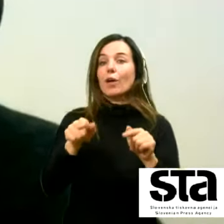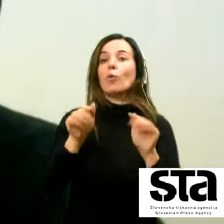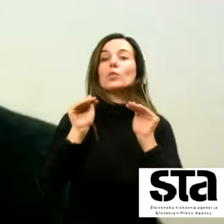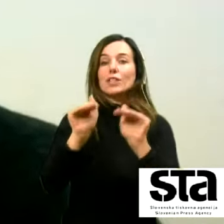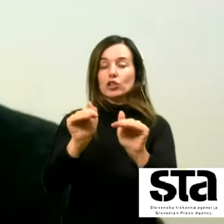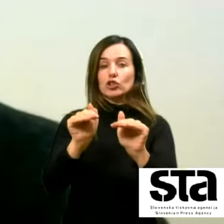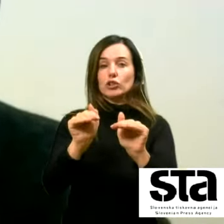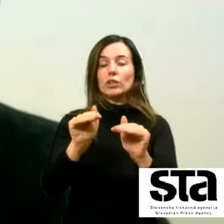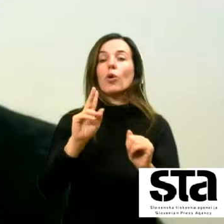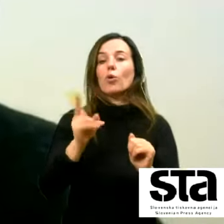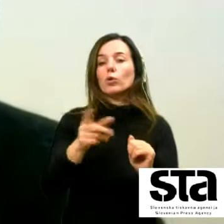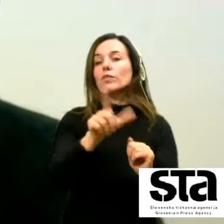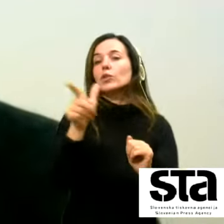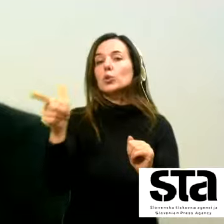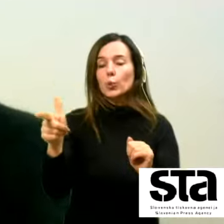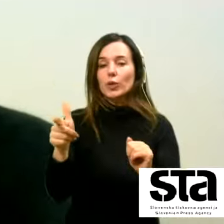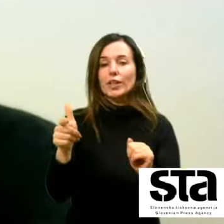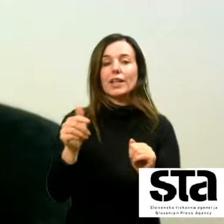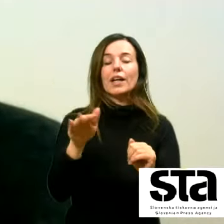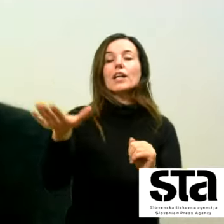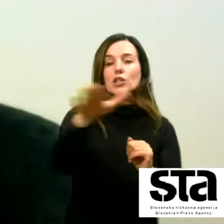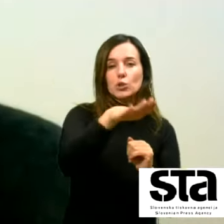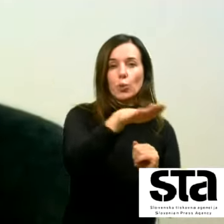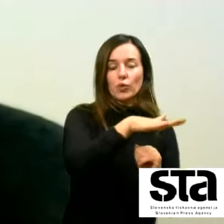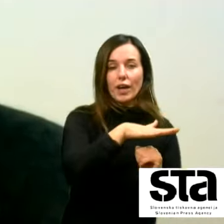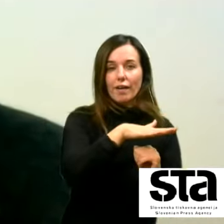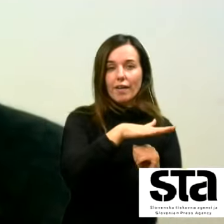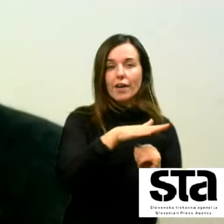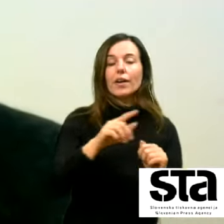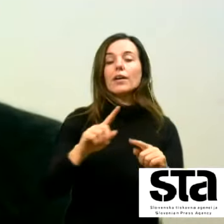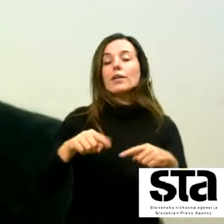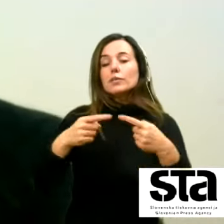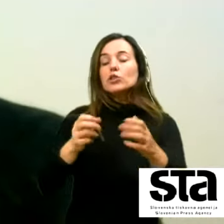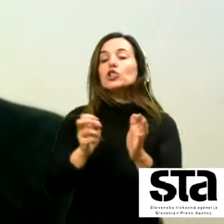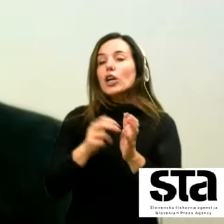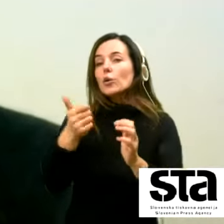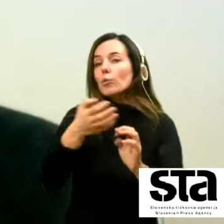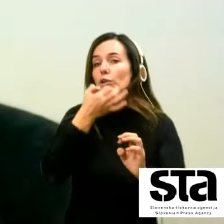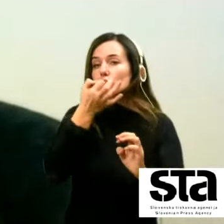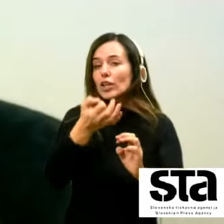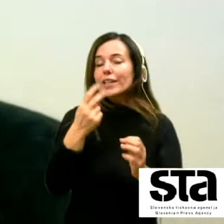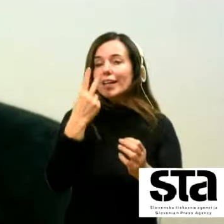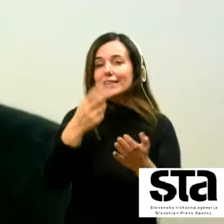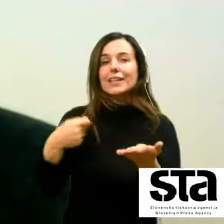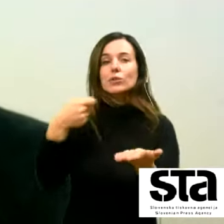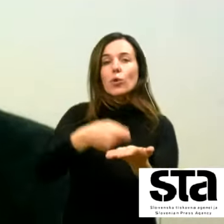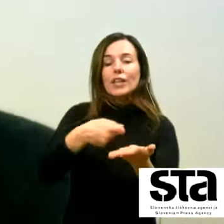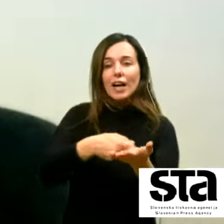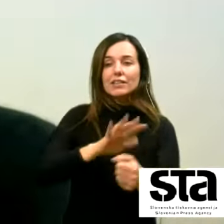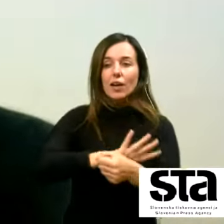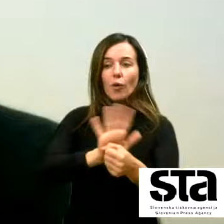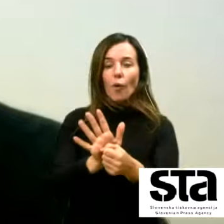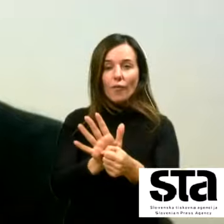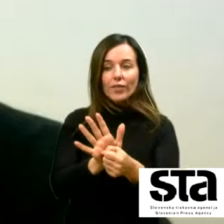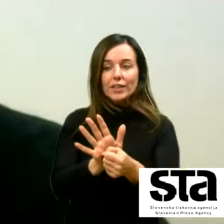kot vemo kot v tehle ostalih conah potem bi vas pa še vprašala glede dodatkov COVID dodatka tudi tu menijo da je malo